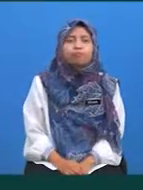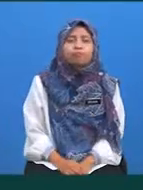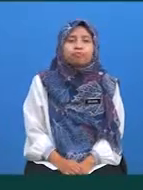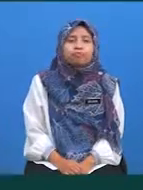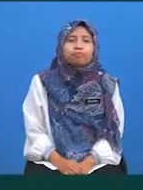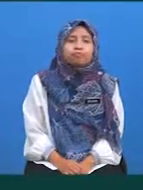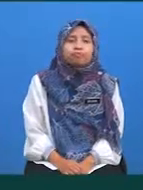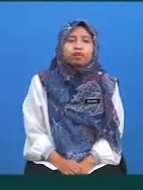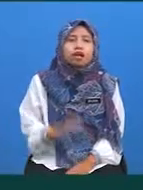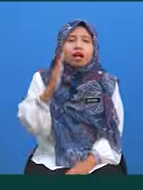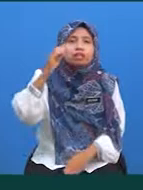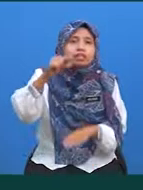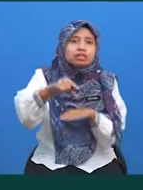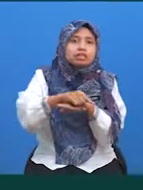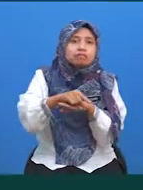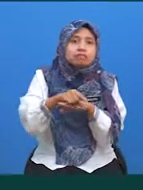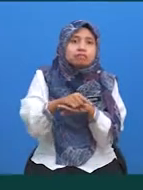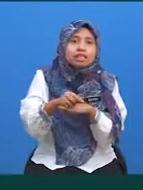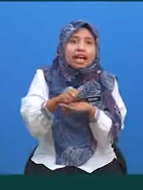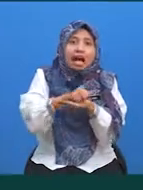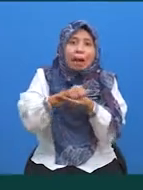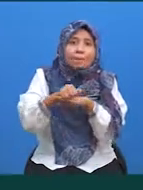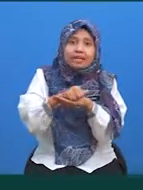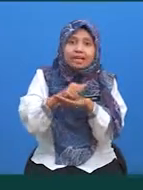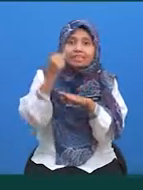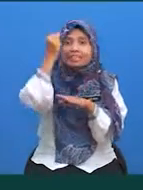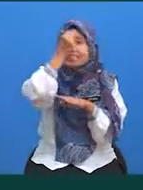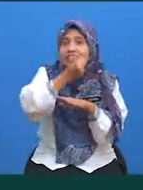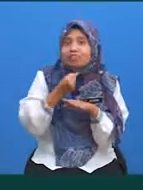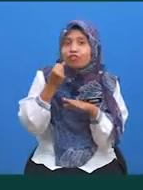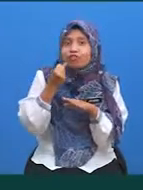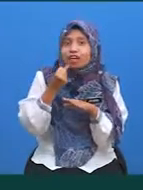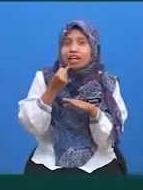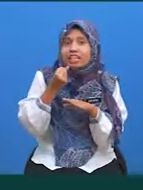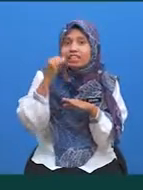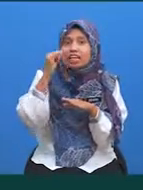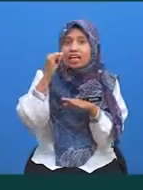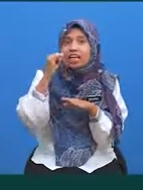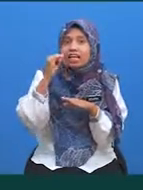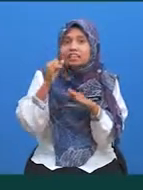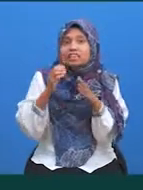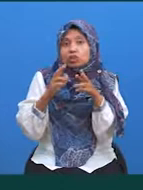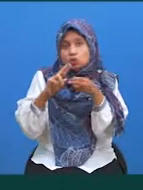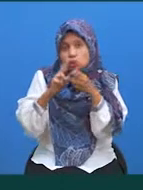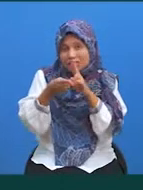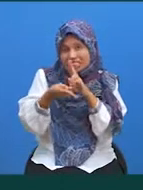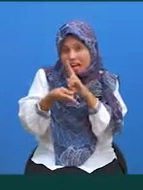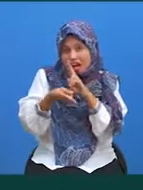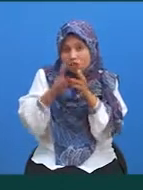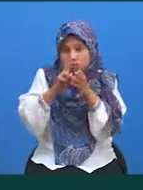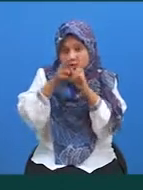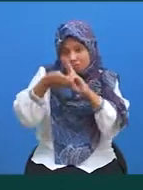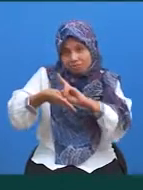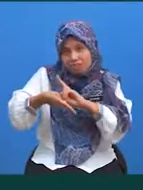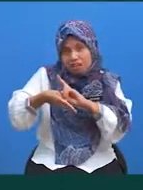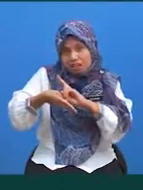ini akan menggunakan aplikasi sifat inverse Iaitu SongSang Murid-murid,